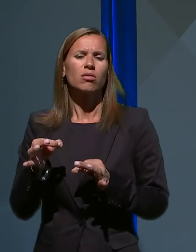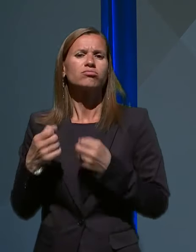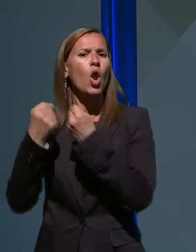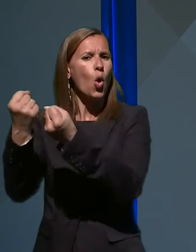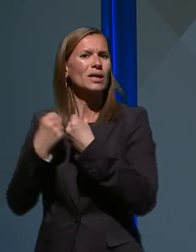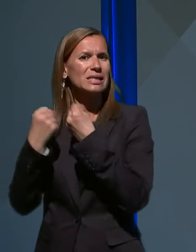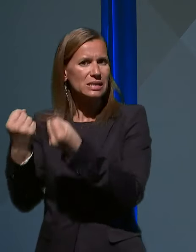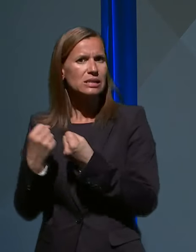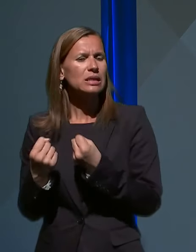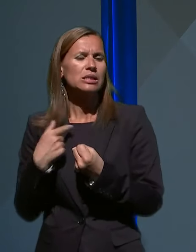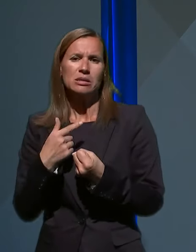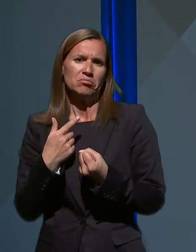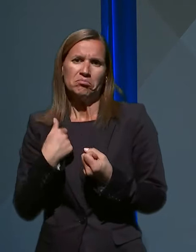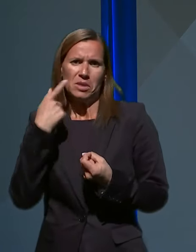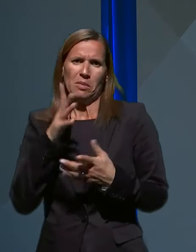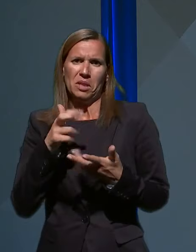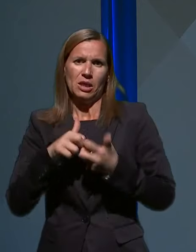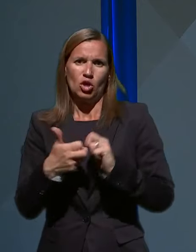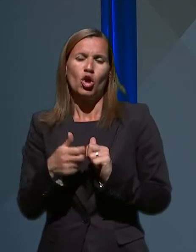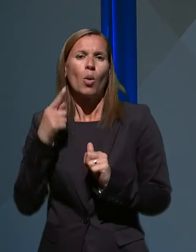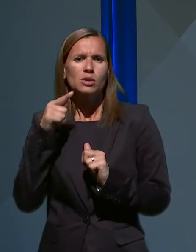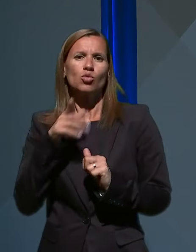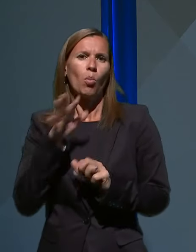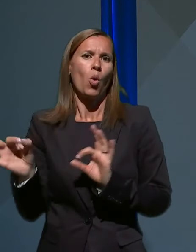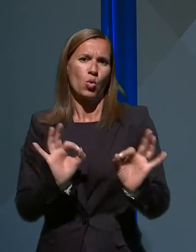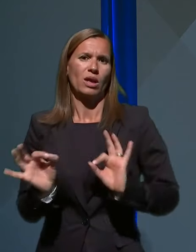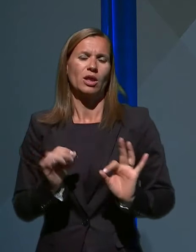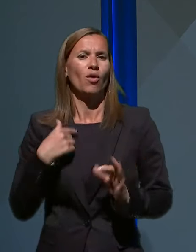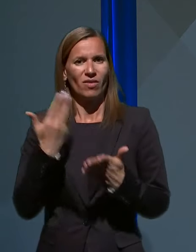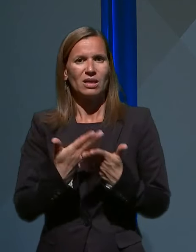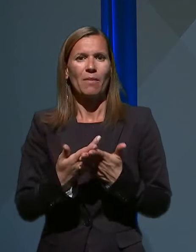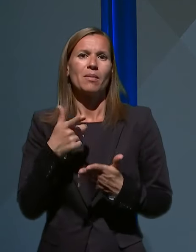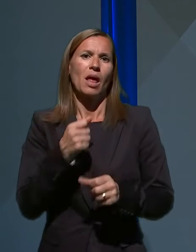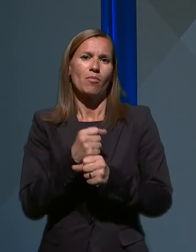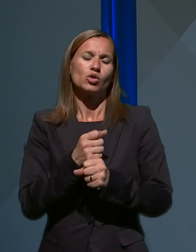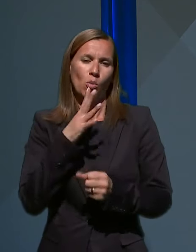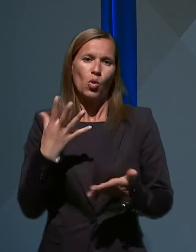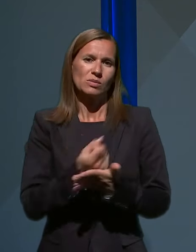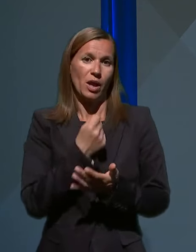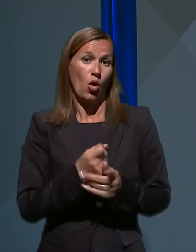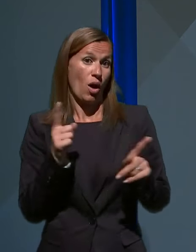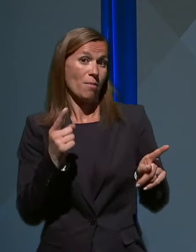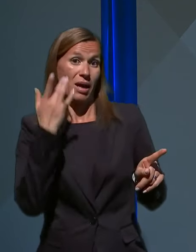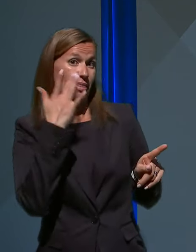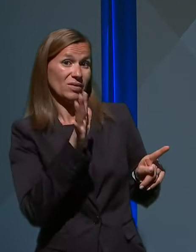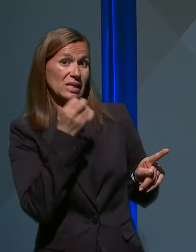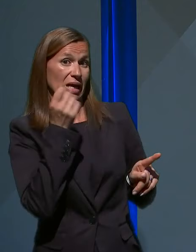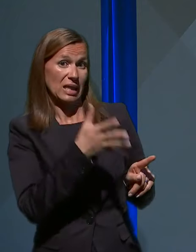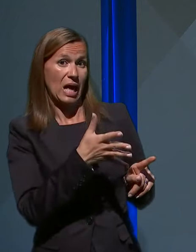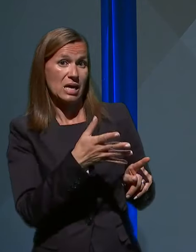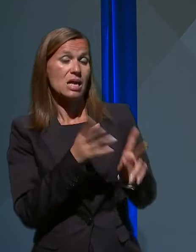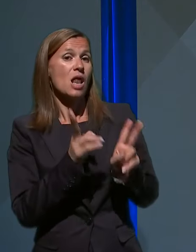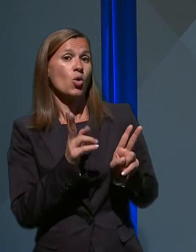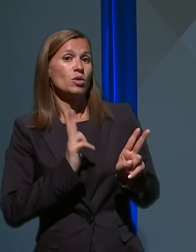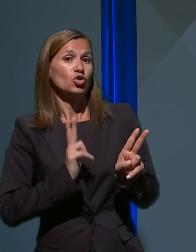zakaj se to ne bi zgodilo, tako da jaz verjamem, da bo ta posel uspel. ne veste pa kdaj lahko pričakujemo to